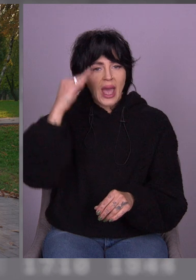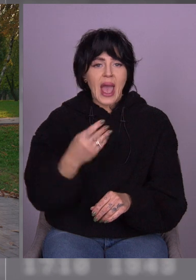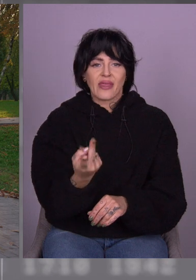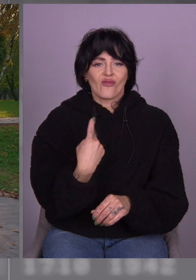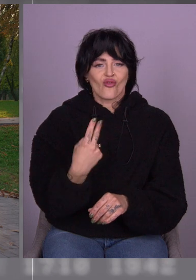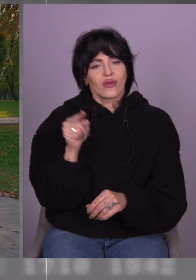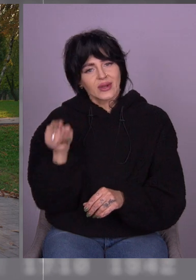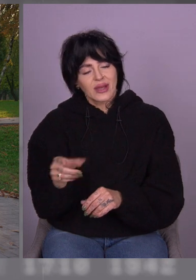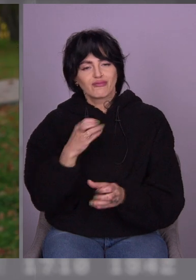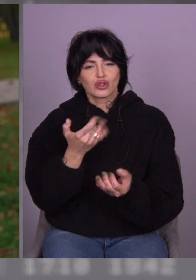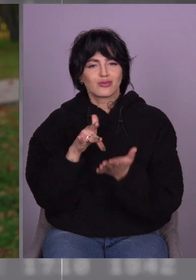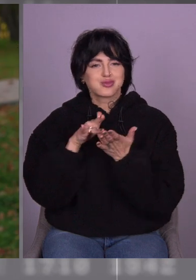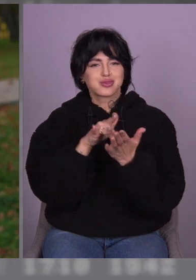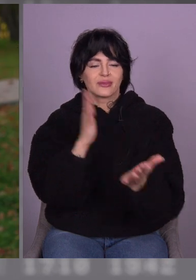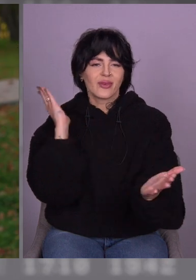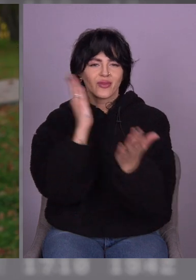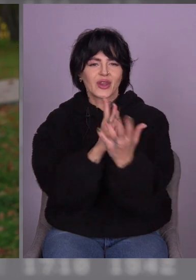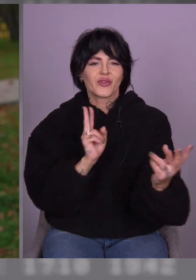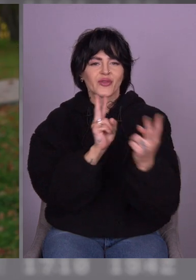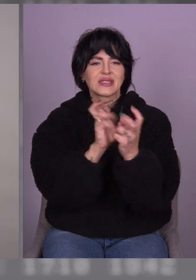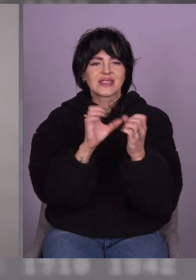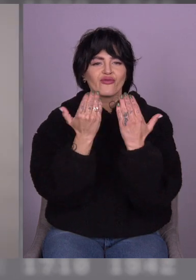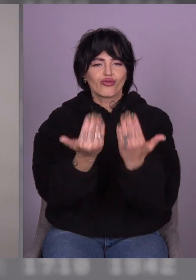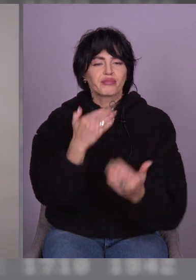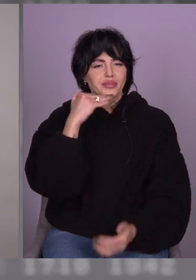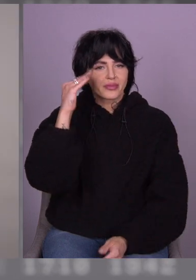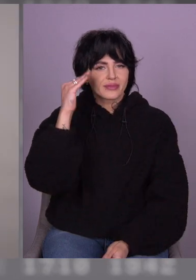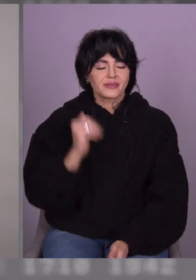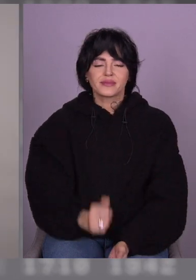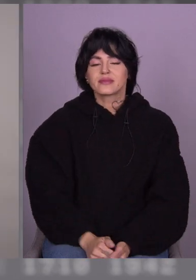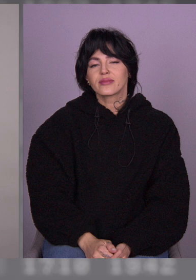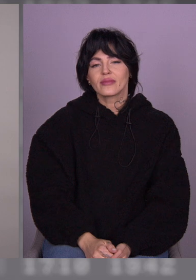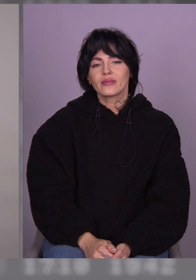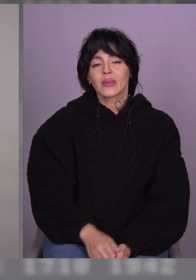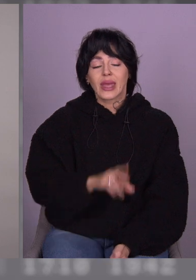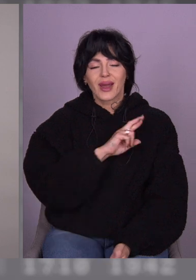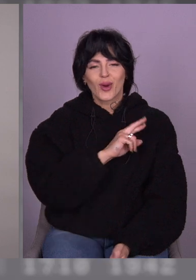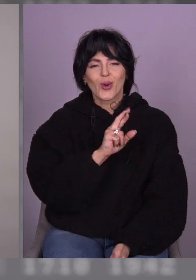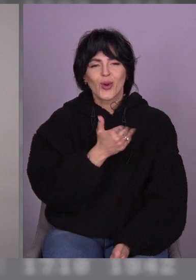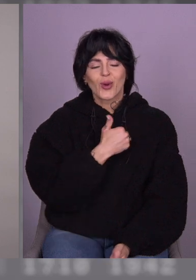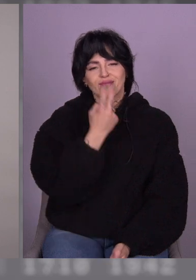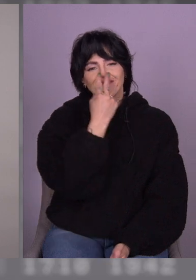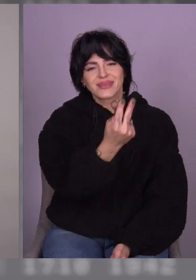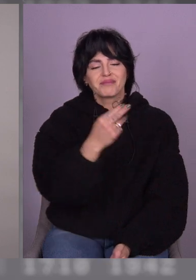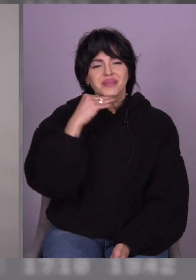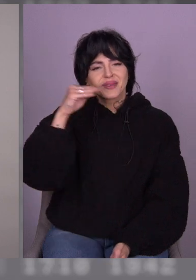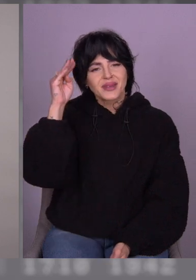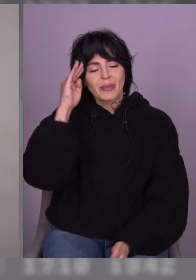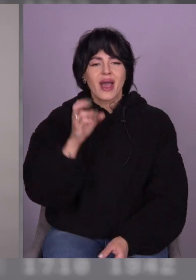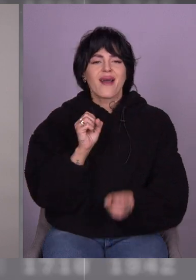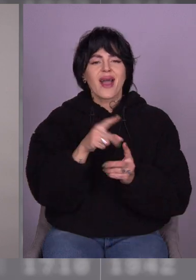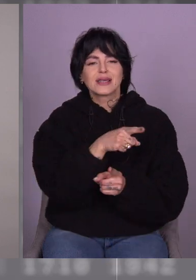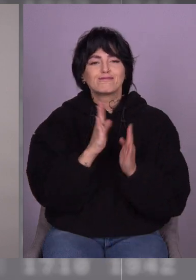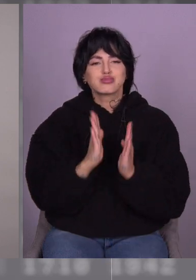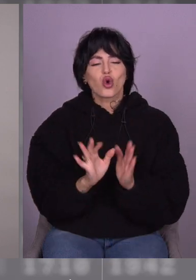вами вирушаємо на зустріч татом вашим. Хочу побачити, як він буде розповідати, як він буде